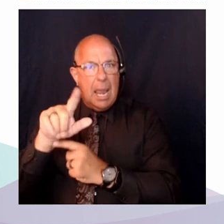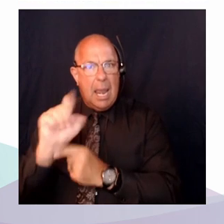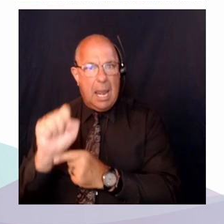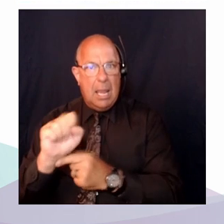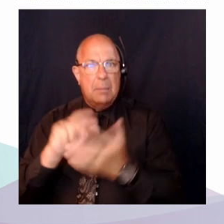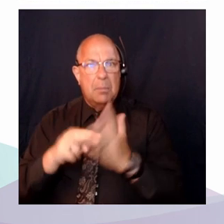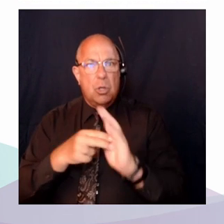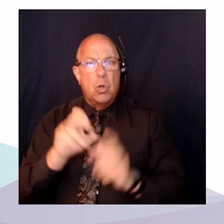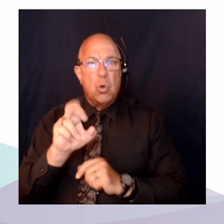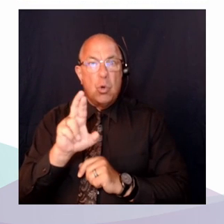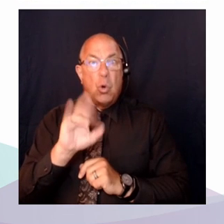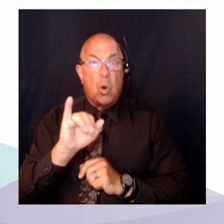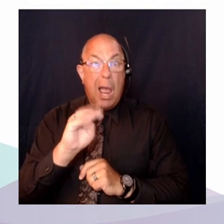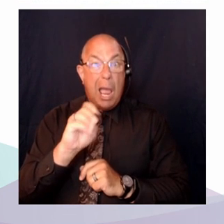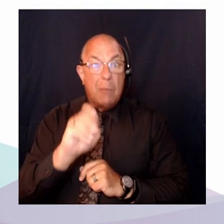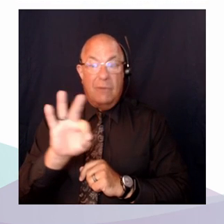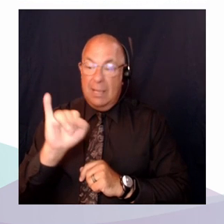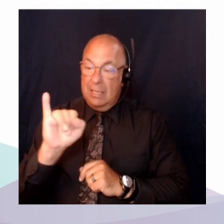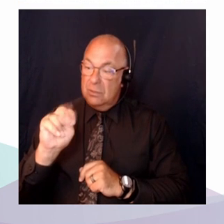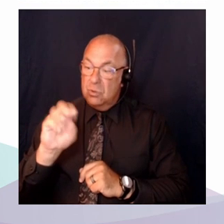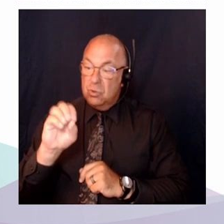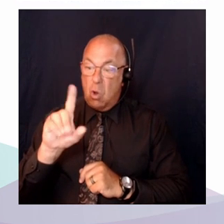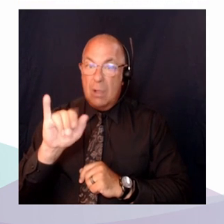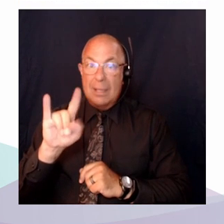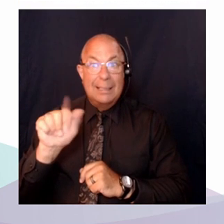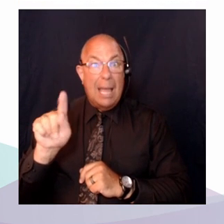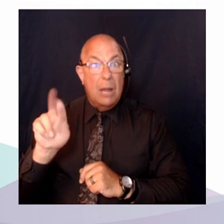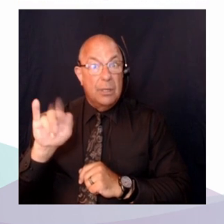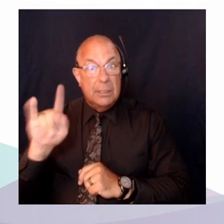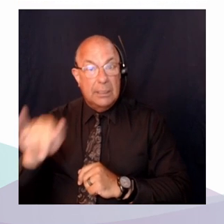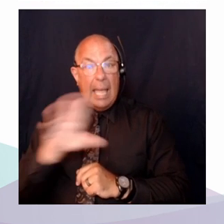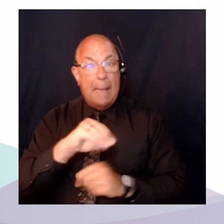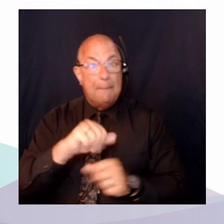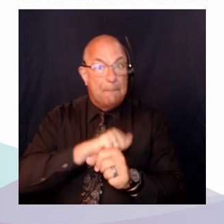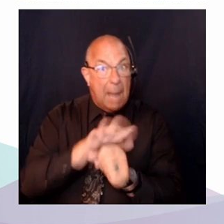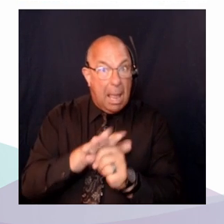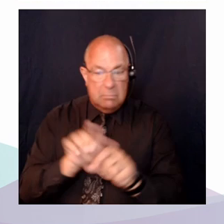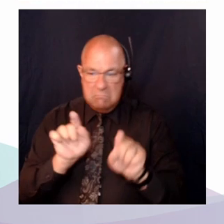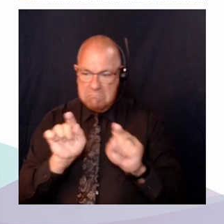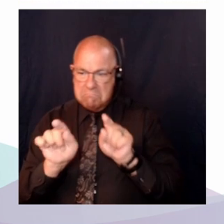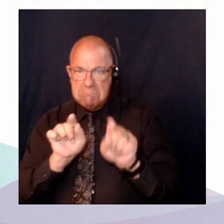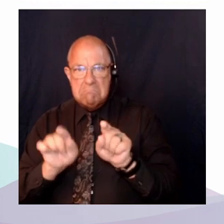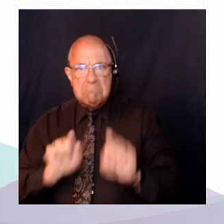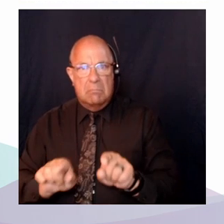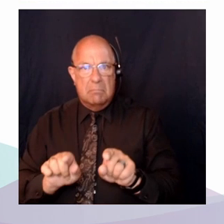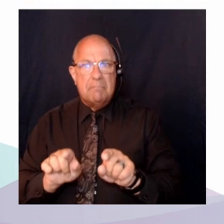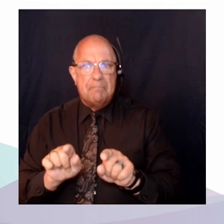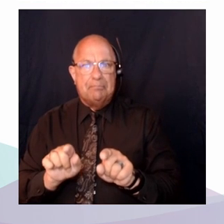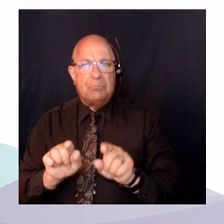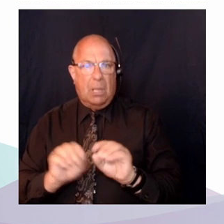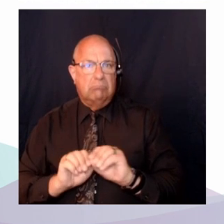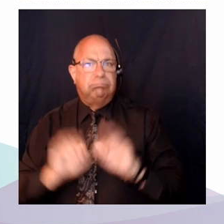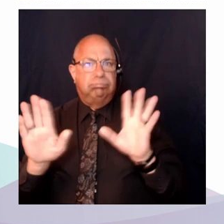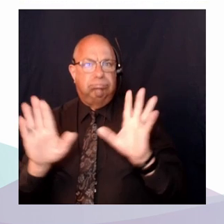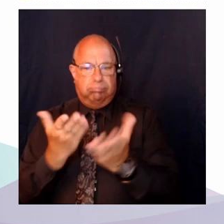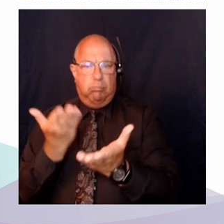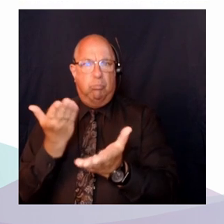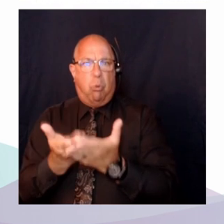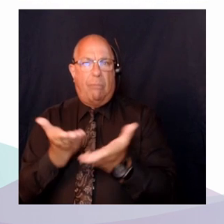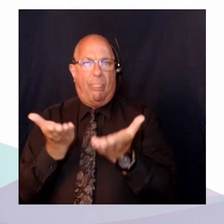mis en lumière l'existence de nouveaux liens sociaux, une